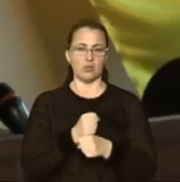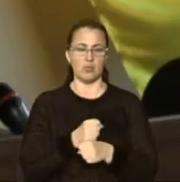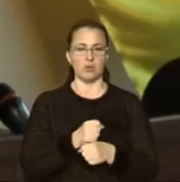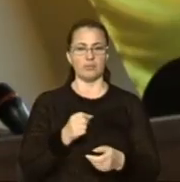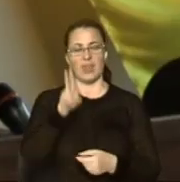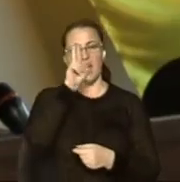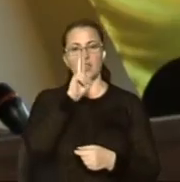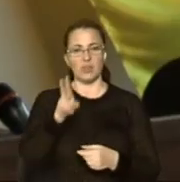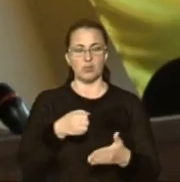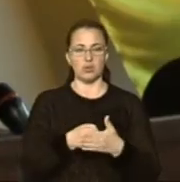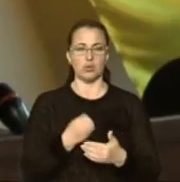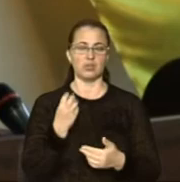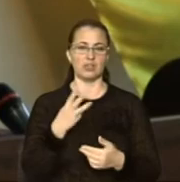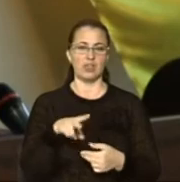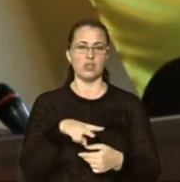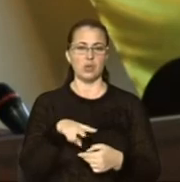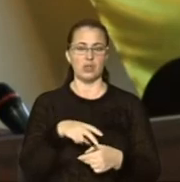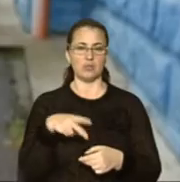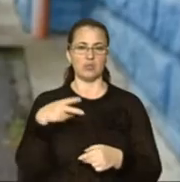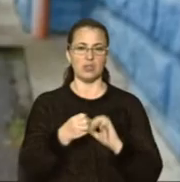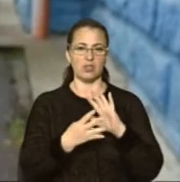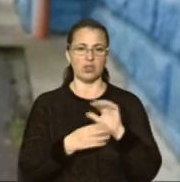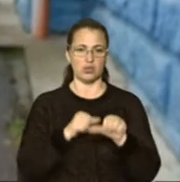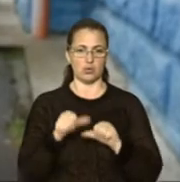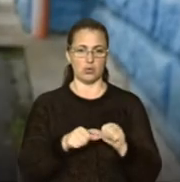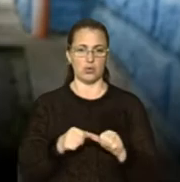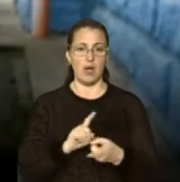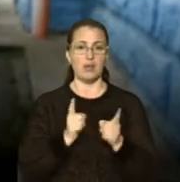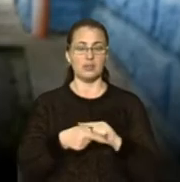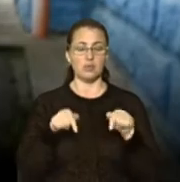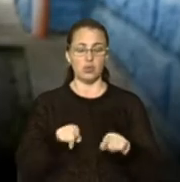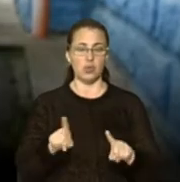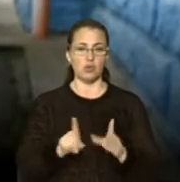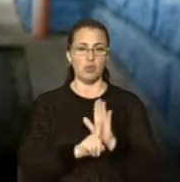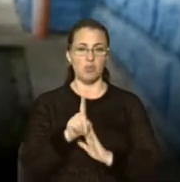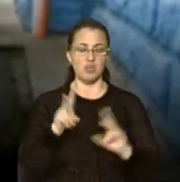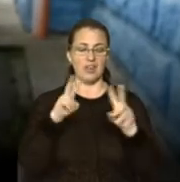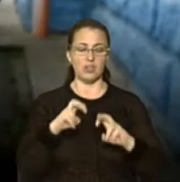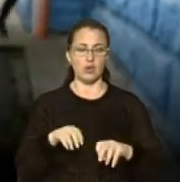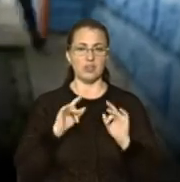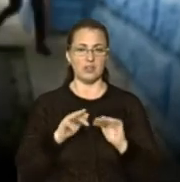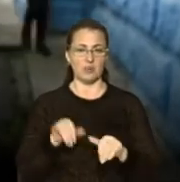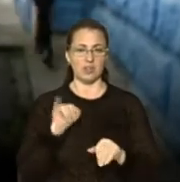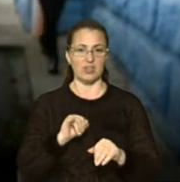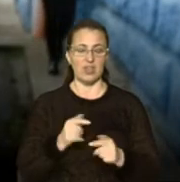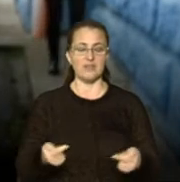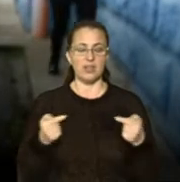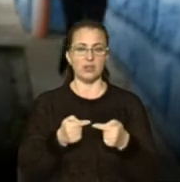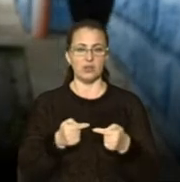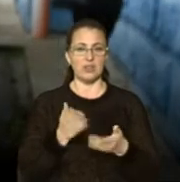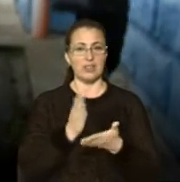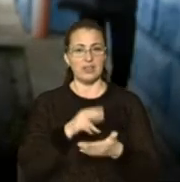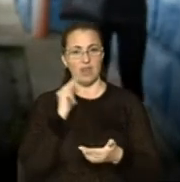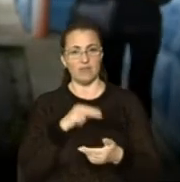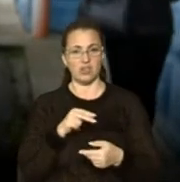місяці, тобто до 13 липня 2019 року включно. Замість того, щоб почати розгляд справи і встановити, є